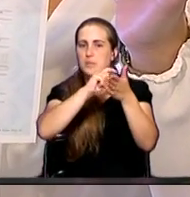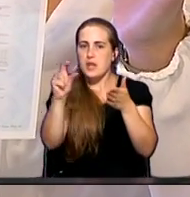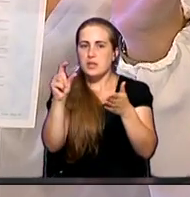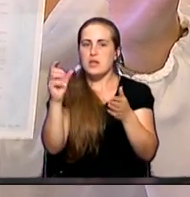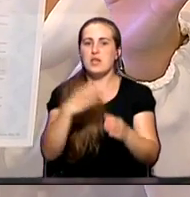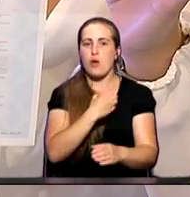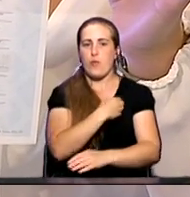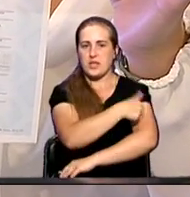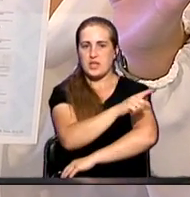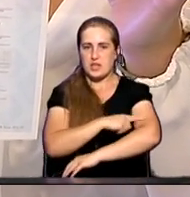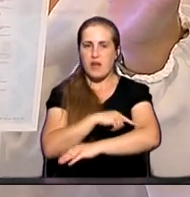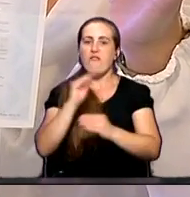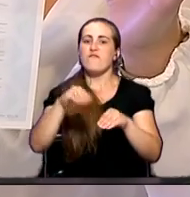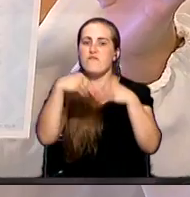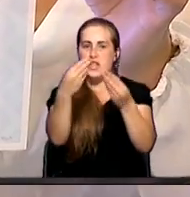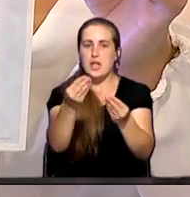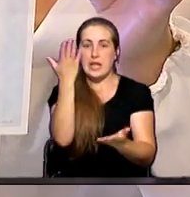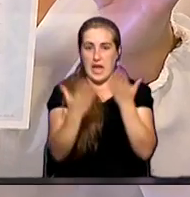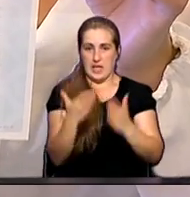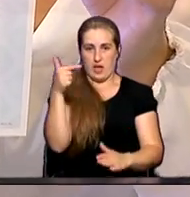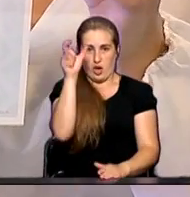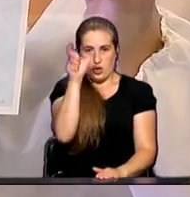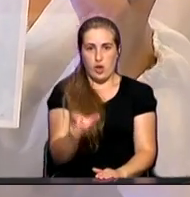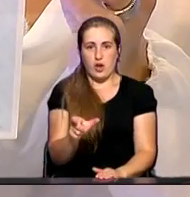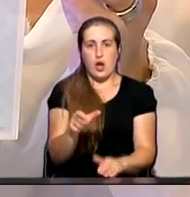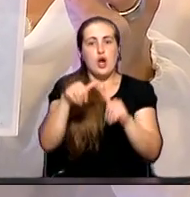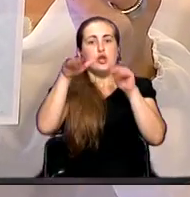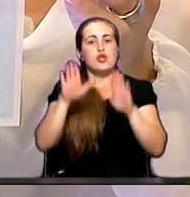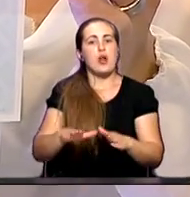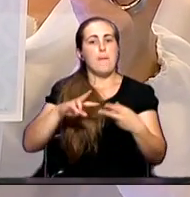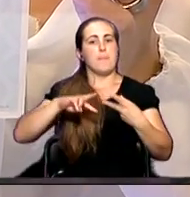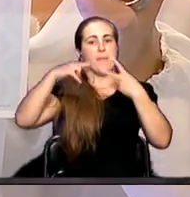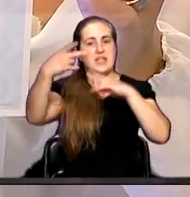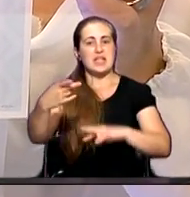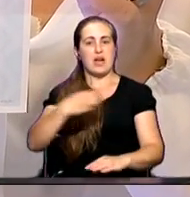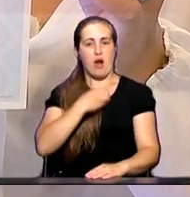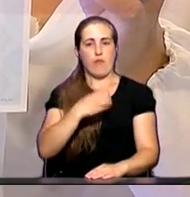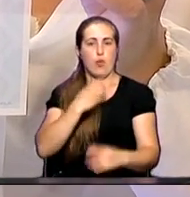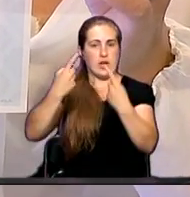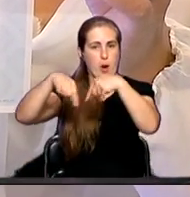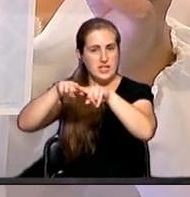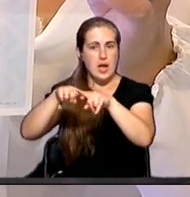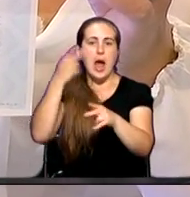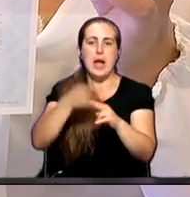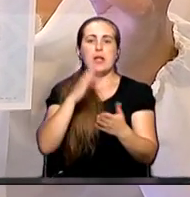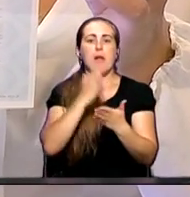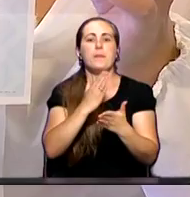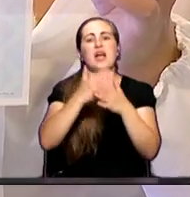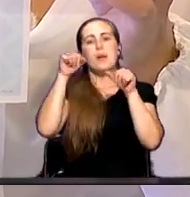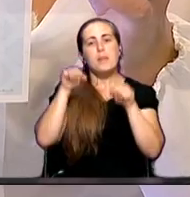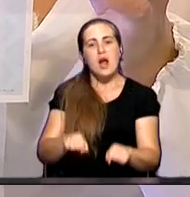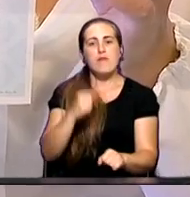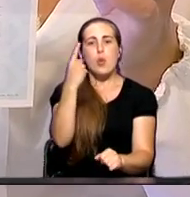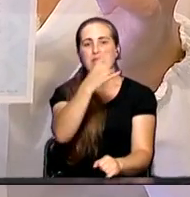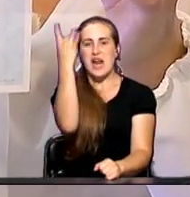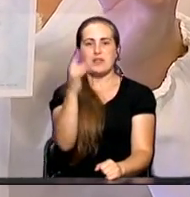медицинской организации, выдавшей данный полис. Если гражданин решил поменять страховую медицинскую организацию, он имеет на это право, и